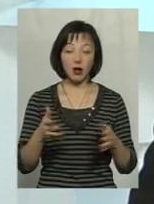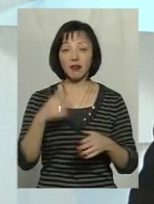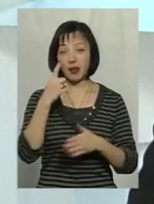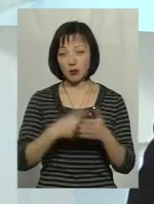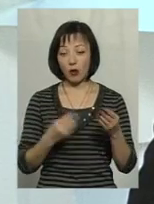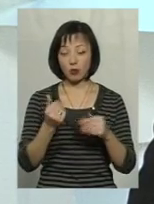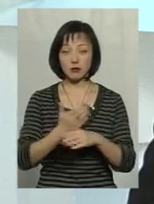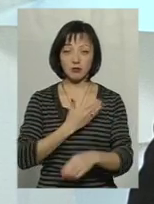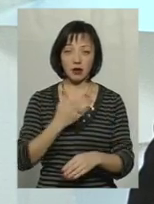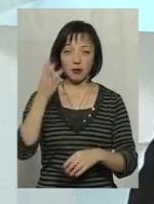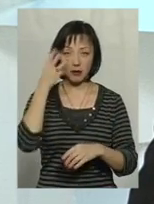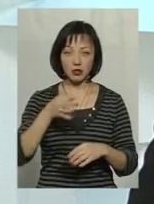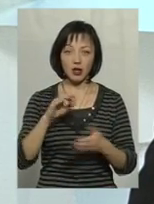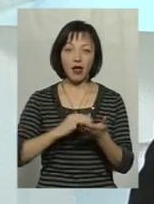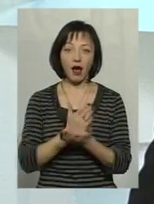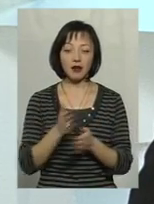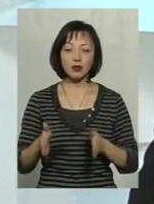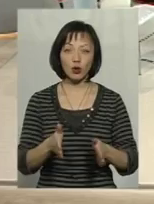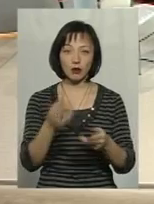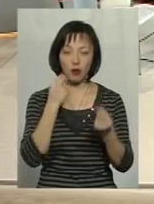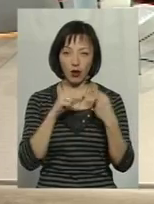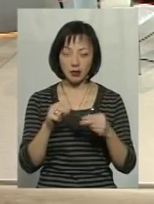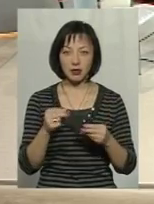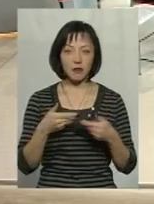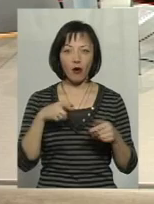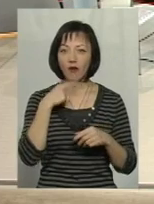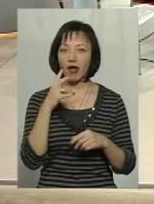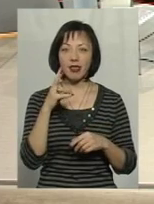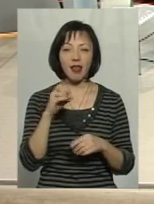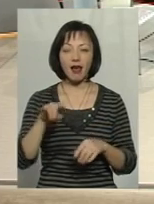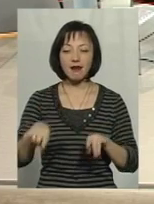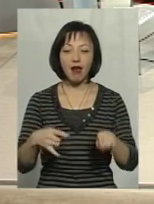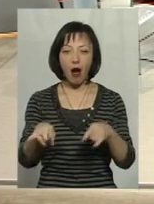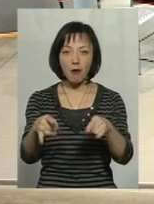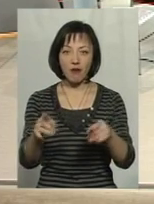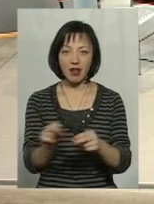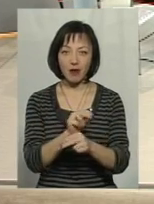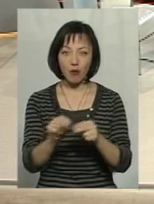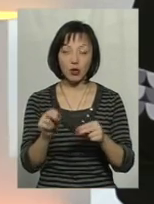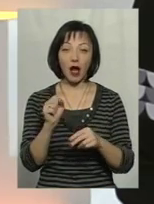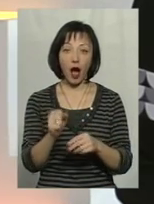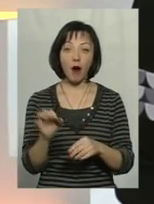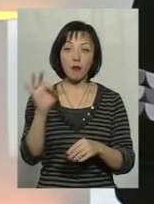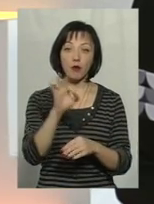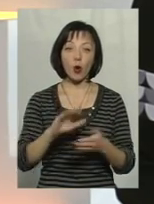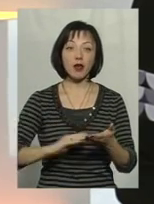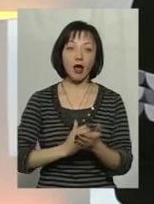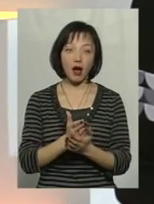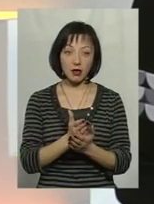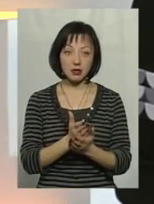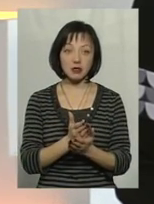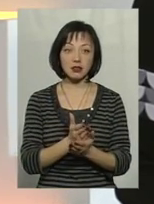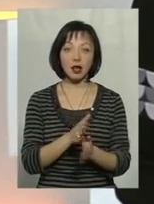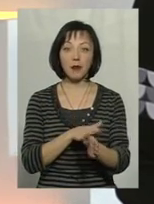Хмельниччини, і якість доріг покращиться. Ми говоримо про не ямковий ремонт доріг, а про якісний